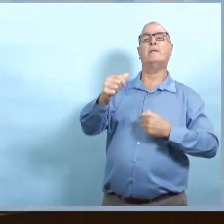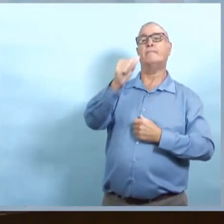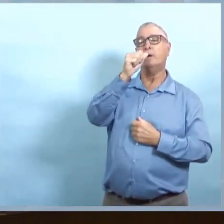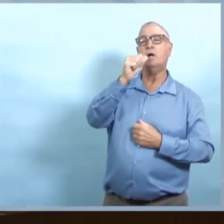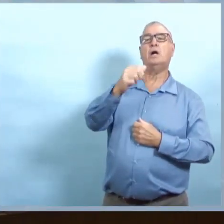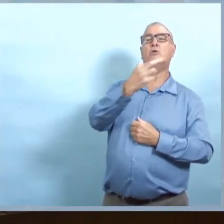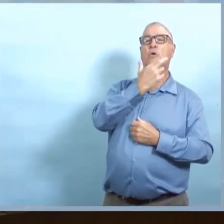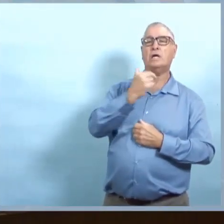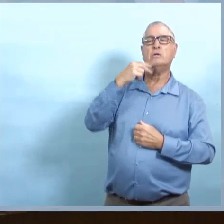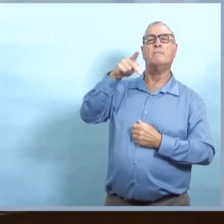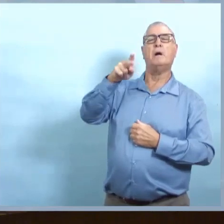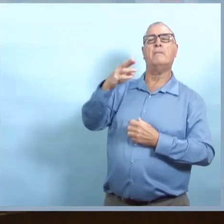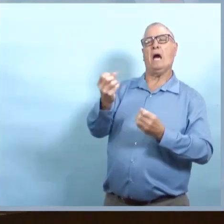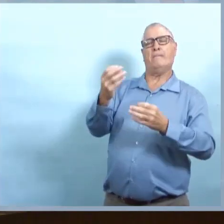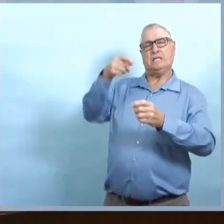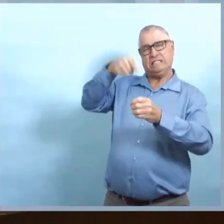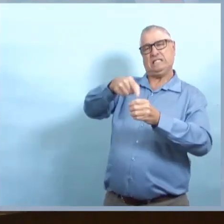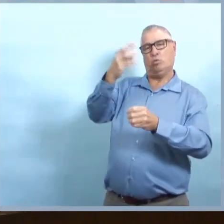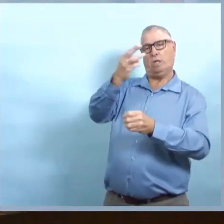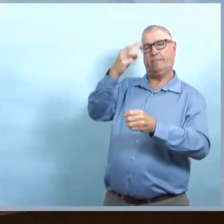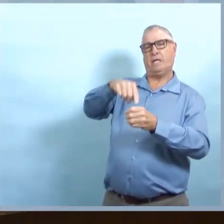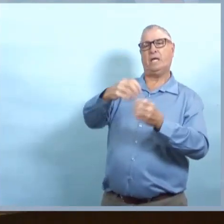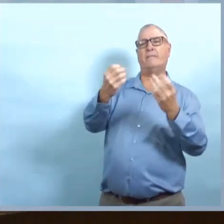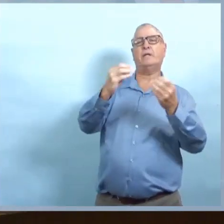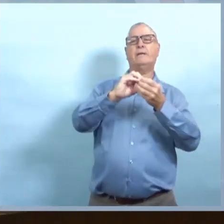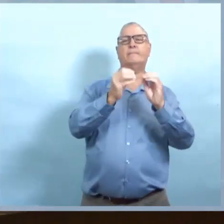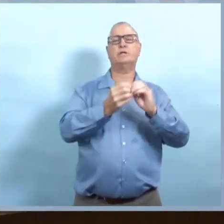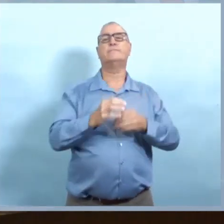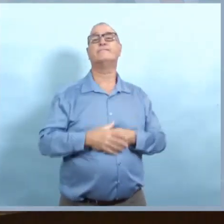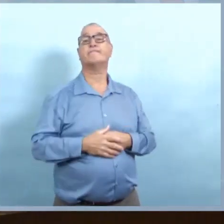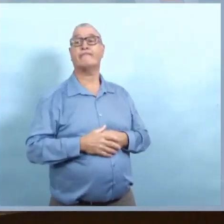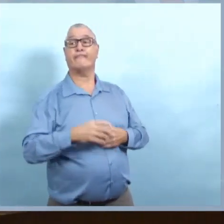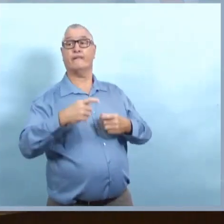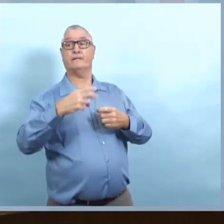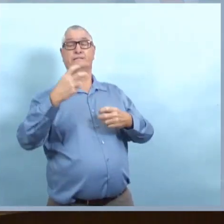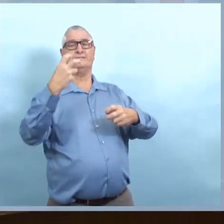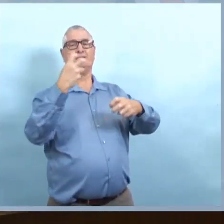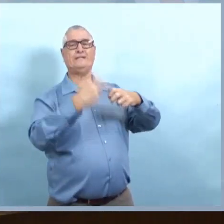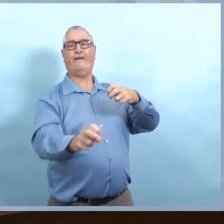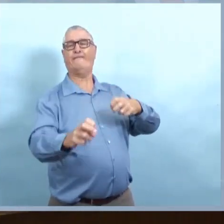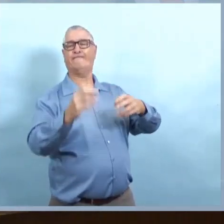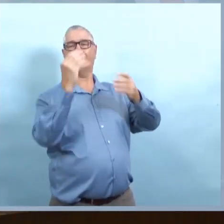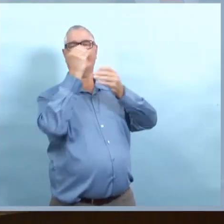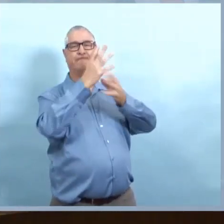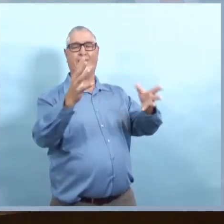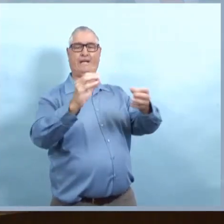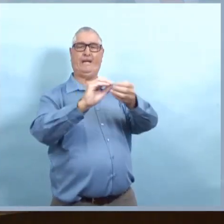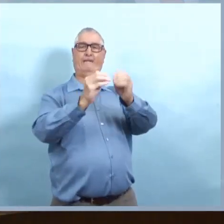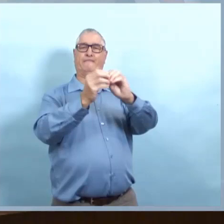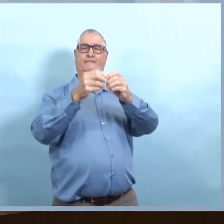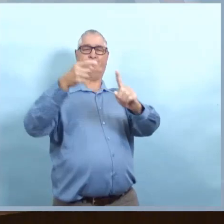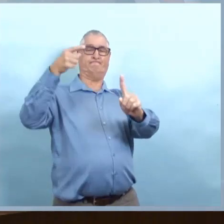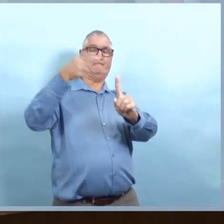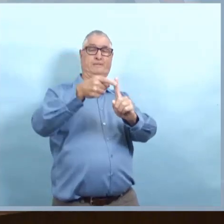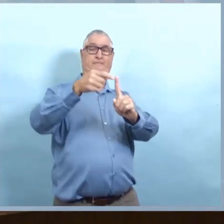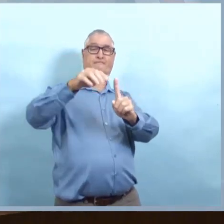Sur un autre sujet, pouvez-vous nous dire combien de cas actifs nous avons à Winnipeg et combien sont liés à des bars et restaurants?